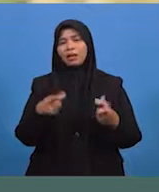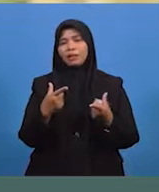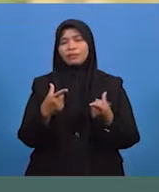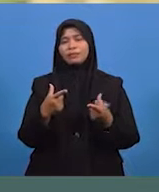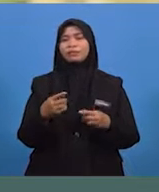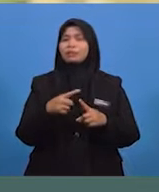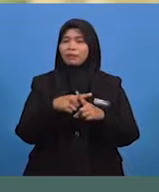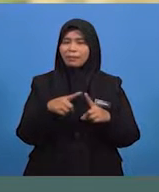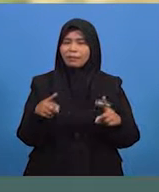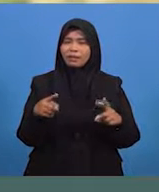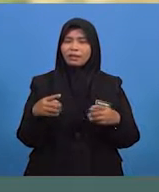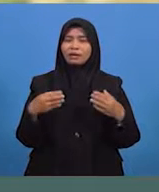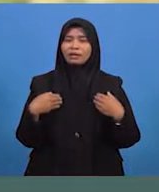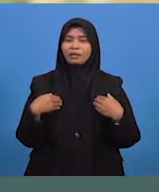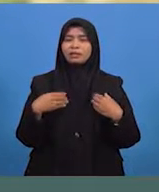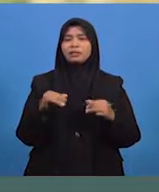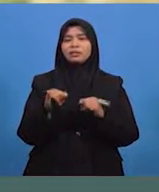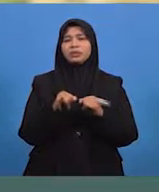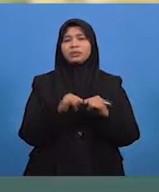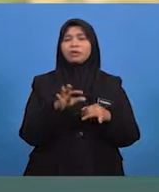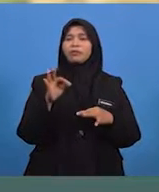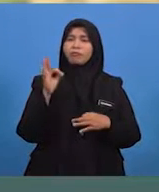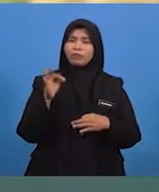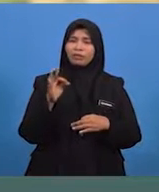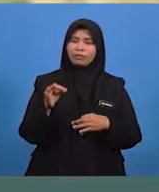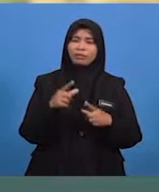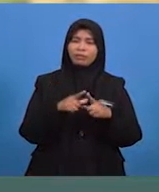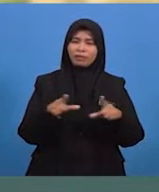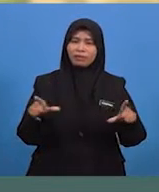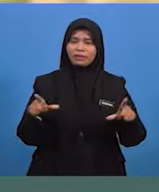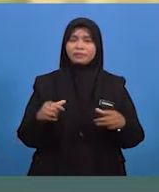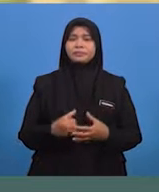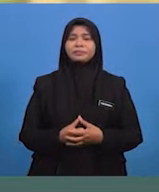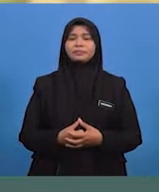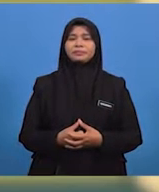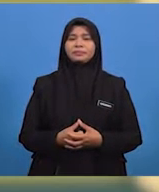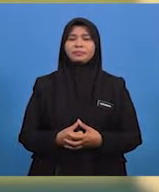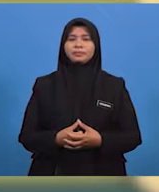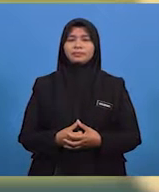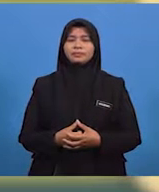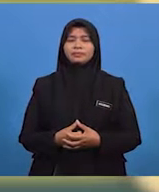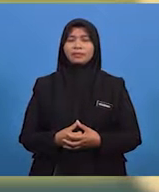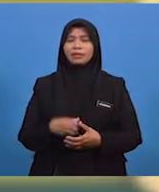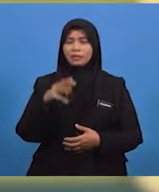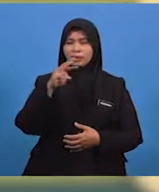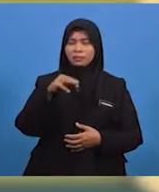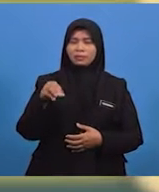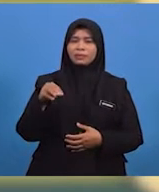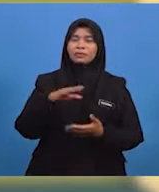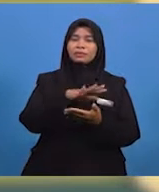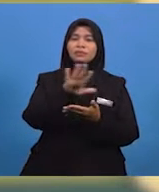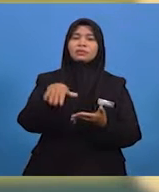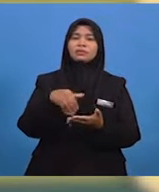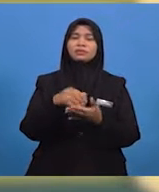terdapat beberapa faktor lain yang mempercepatkan lagi proses gerakan jisim. Murid-murid sekalian,